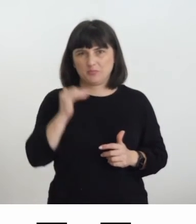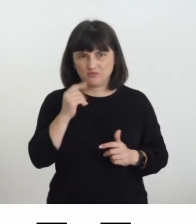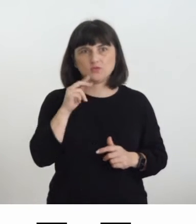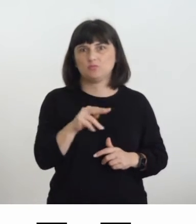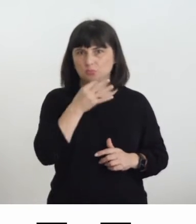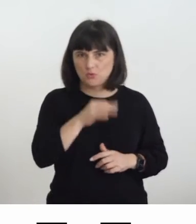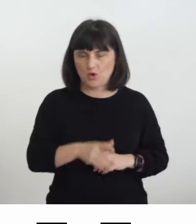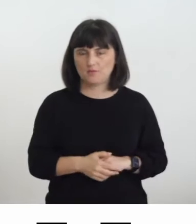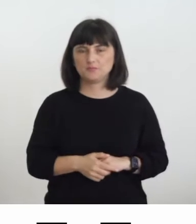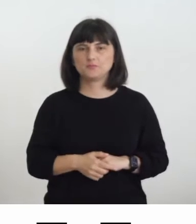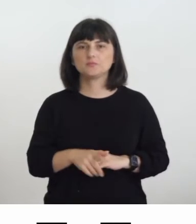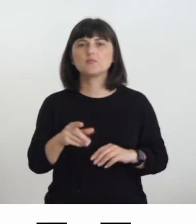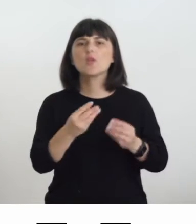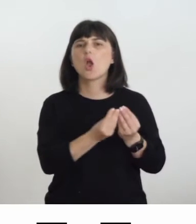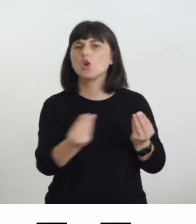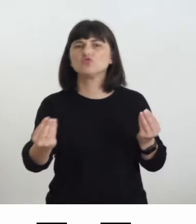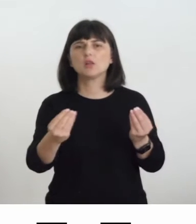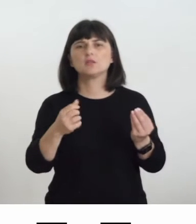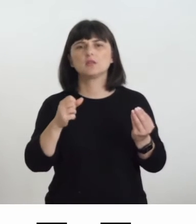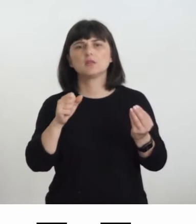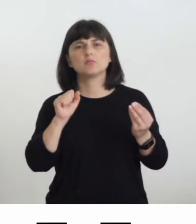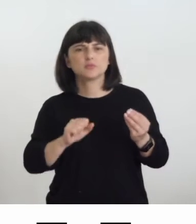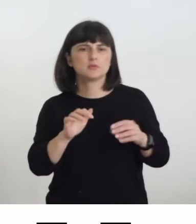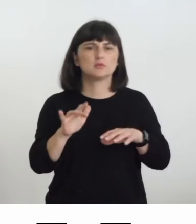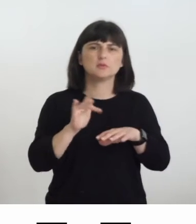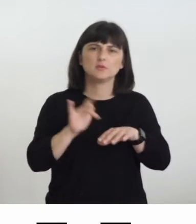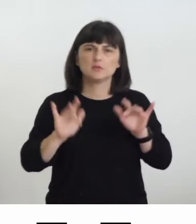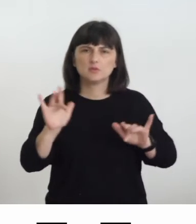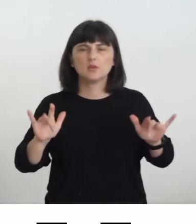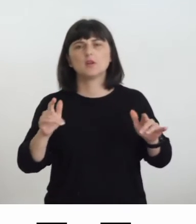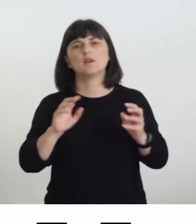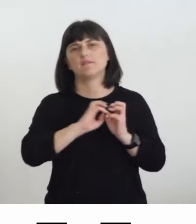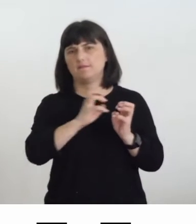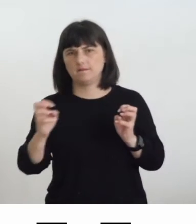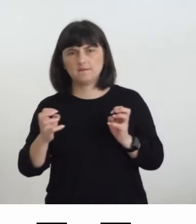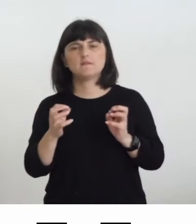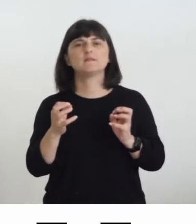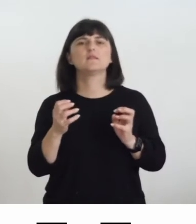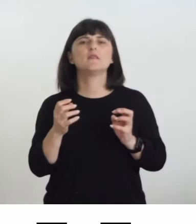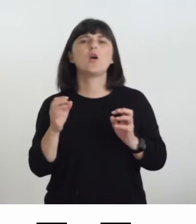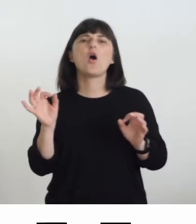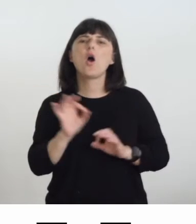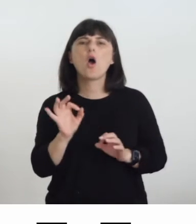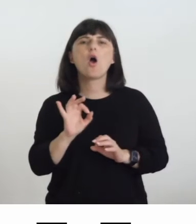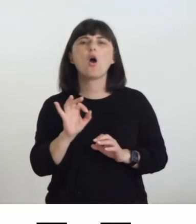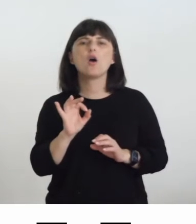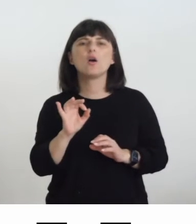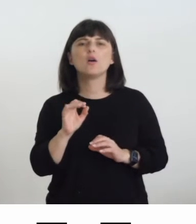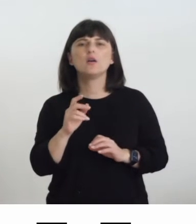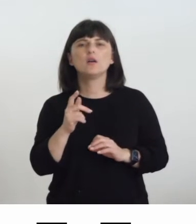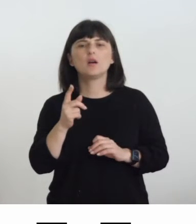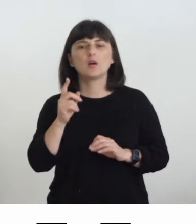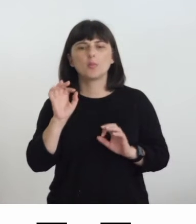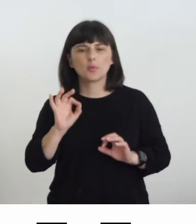che sono in mostra sono esplorabili in diversi modi quindi tattilmente e io posso anche toccare le